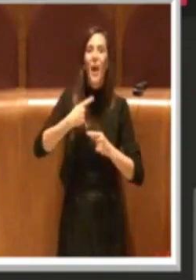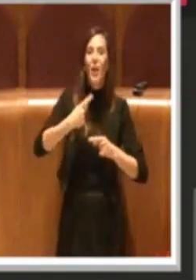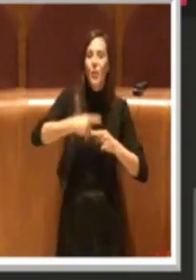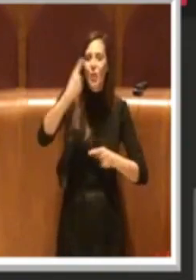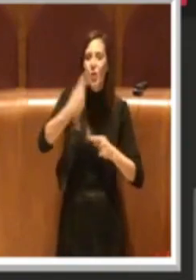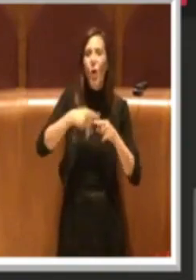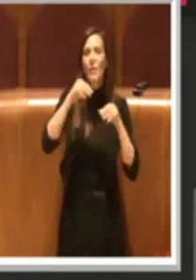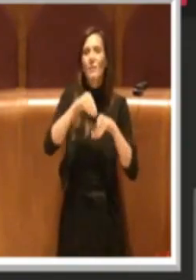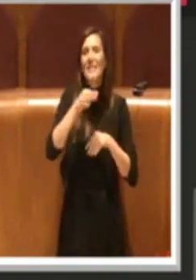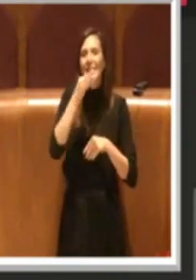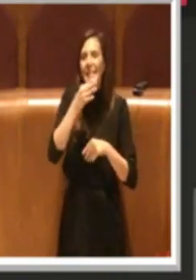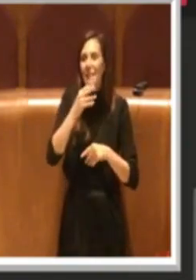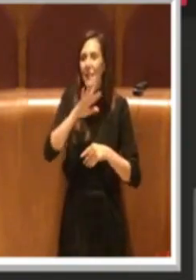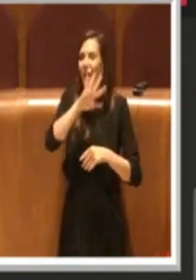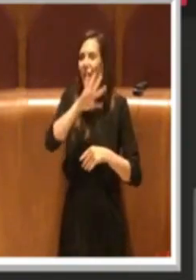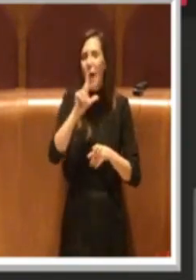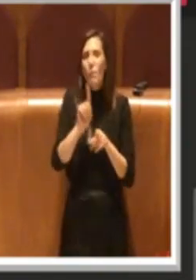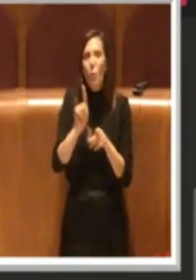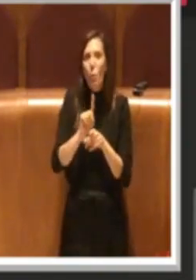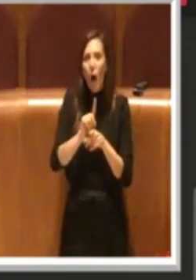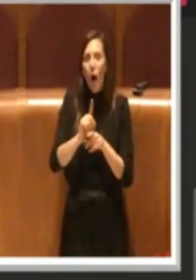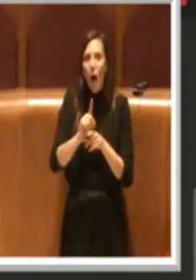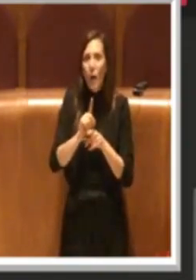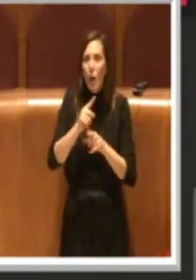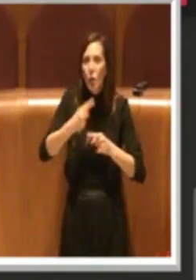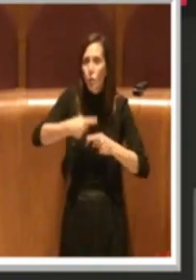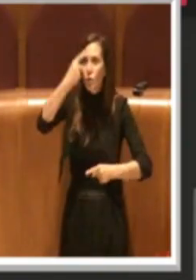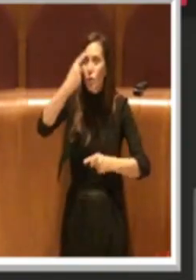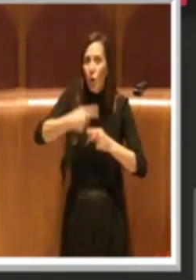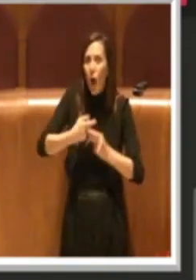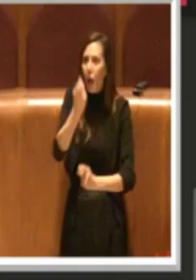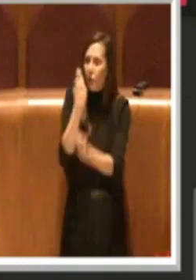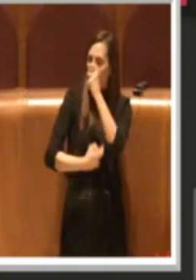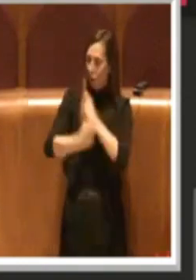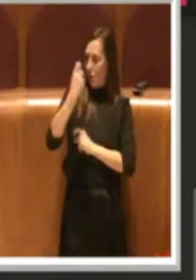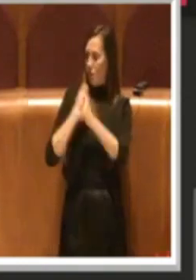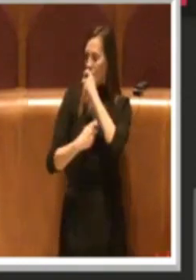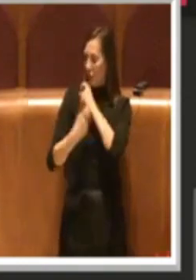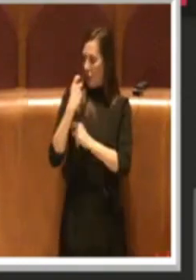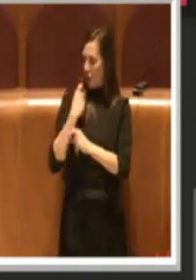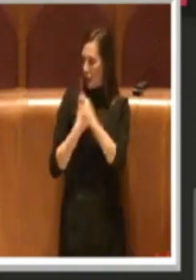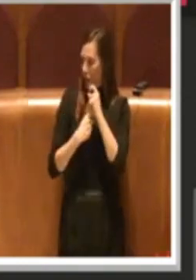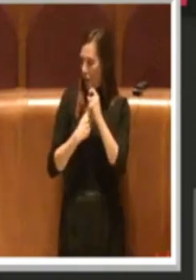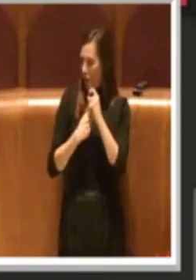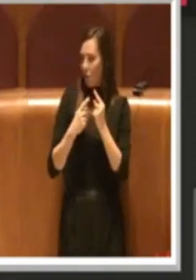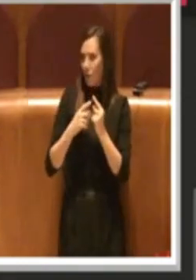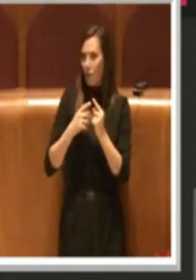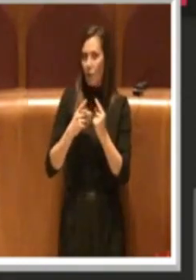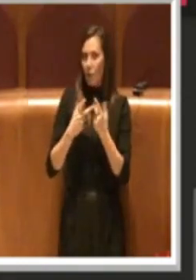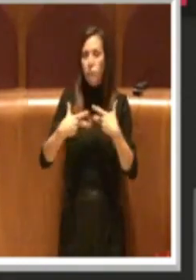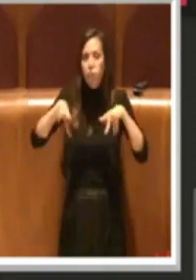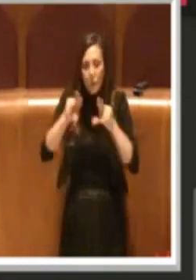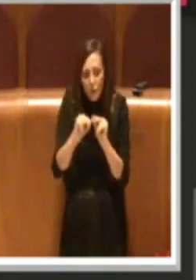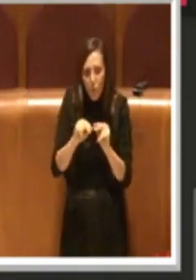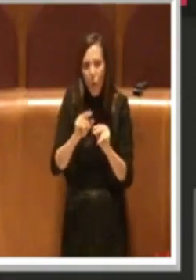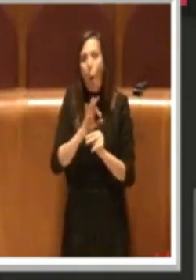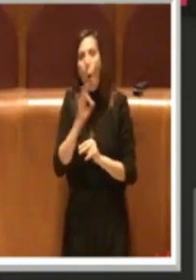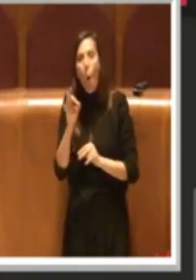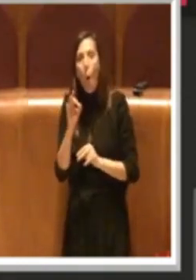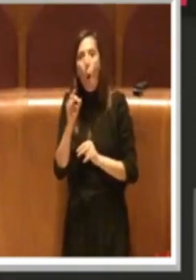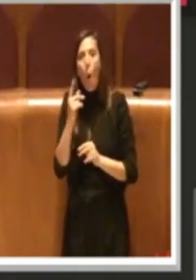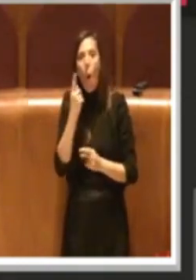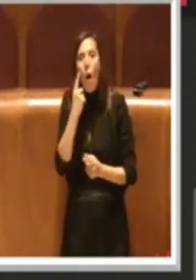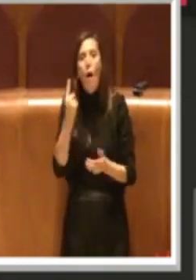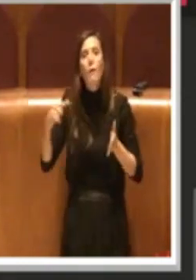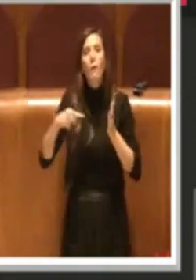sono tornato un po' indietro a maggio quando si riscusse di queste delibere, oppure forse a ritorno al futuro, come se il